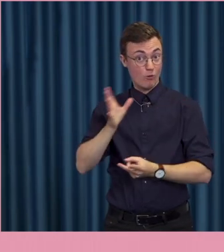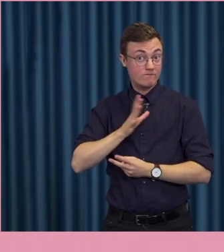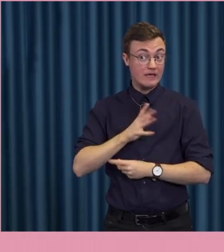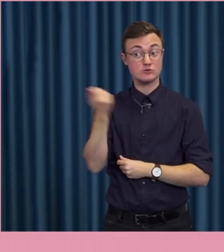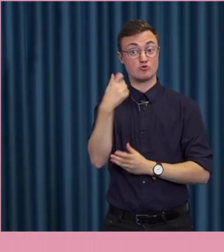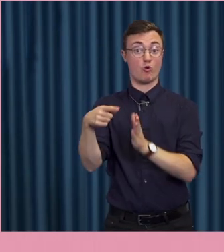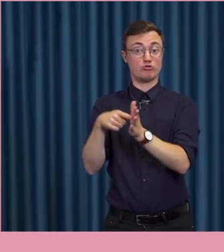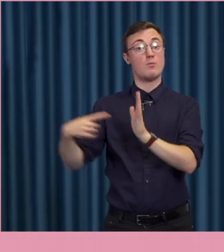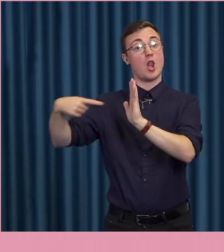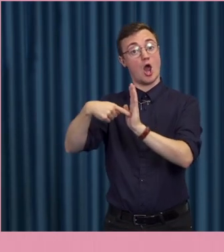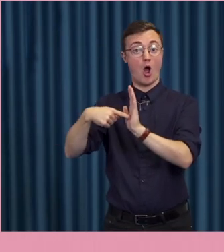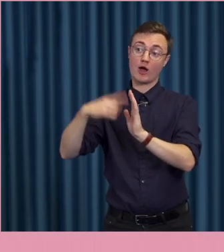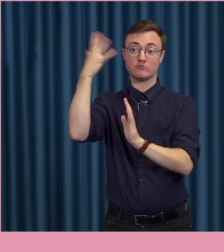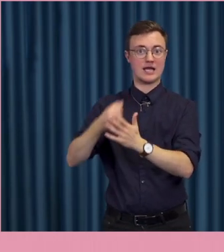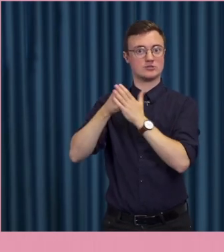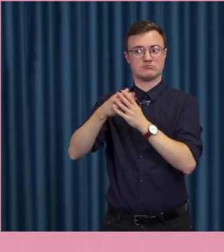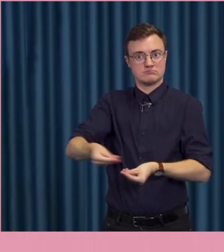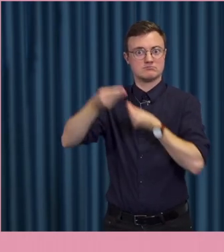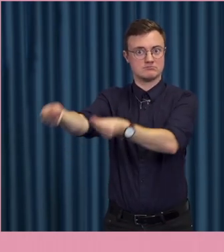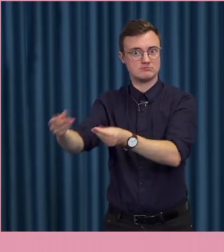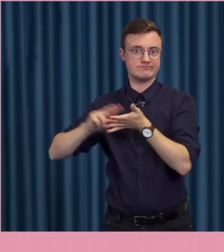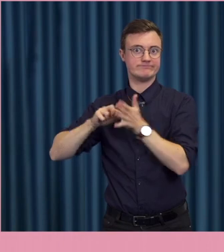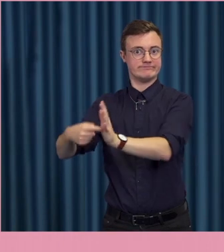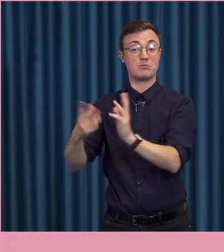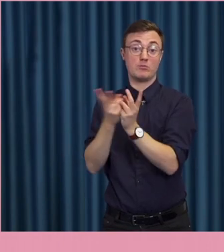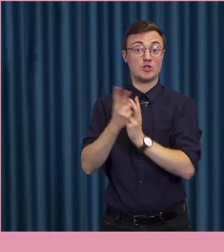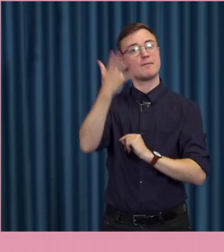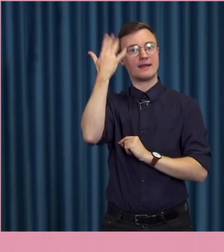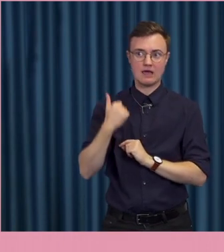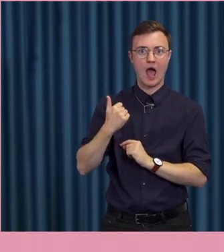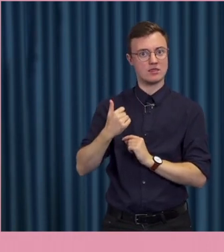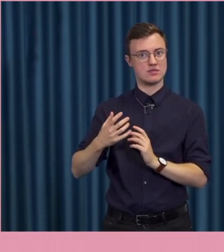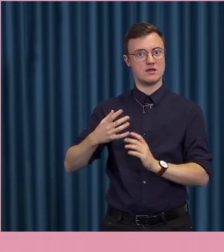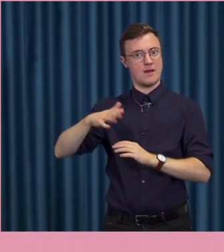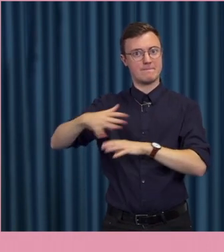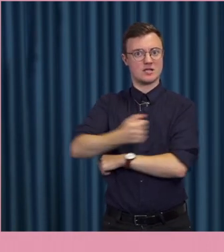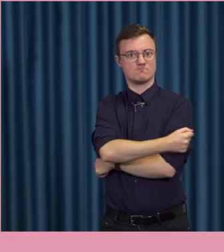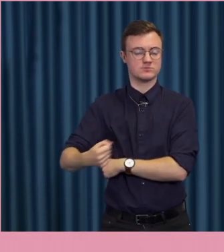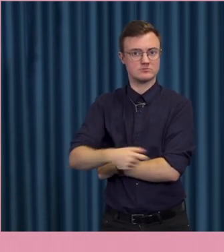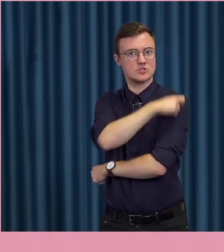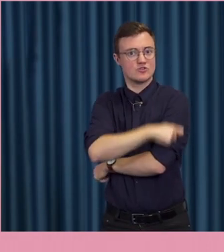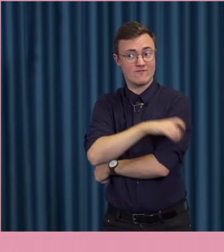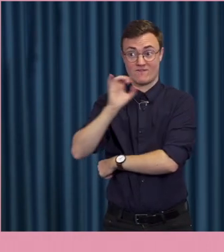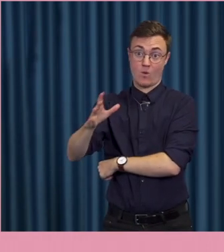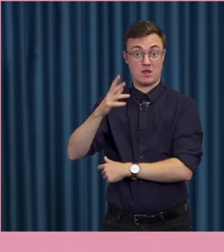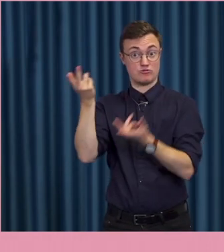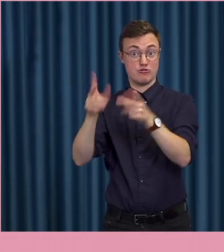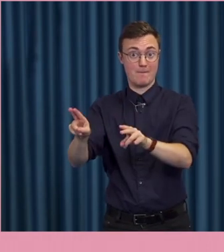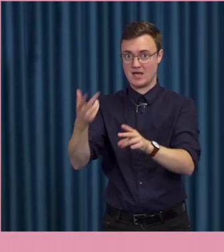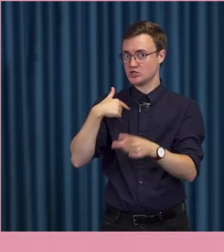det finns ändå lagstiftning att falla tillbaka på. Det finns ändå... Man skulle kunna vara tuffare när man dömer. Uppfattar jag det rätt då?